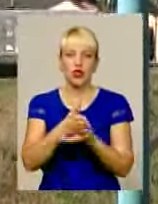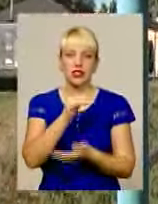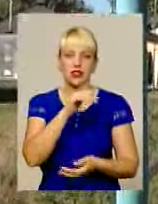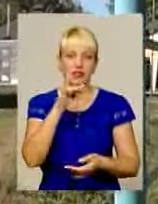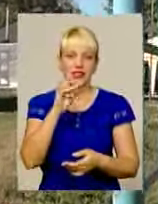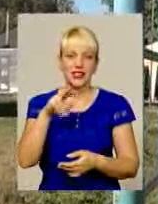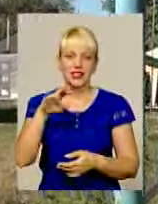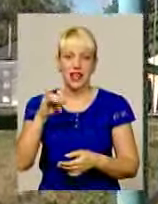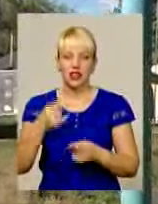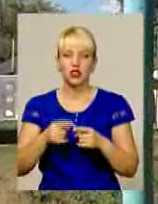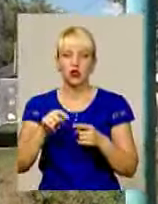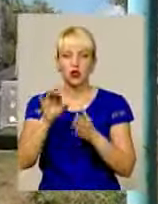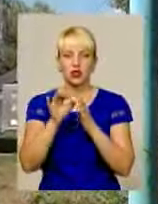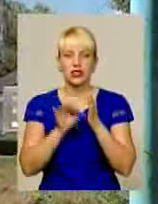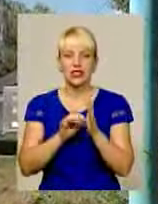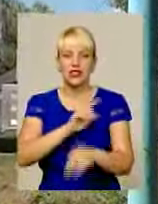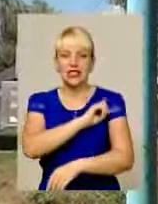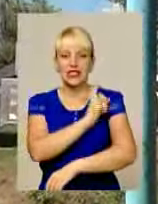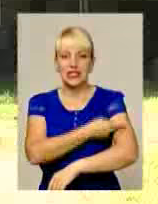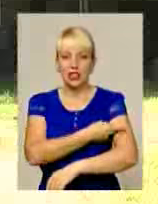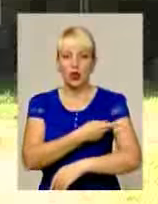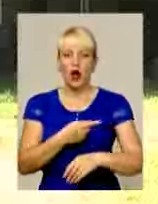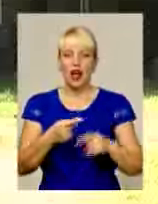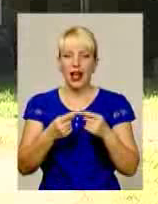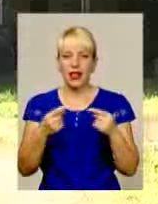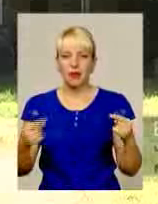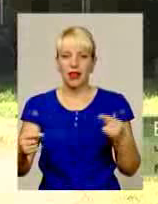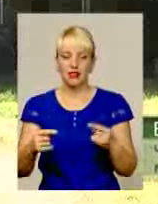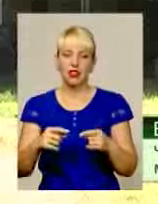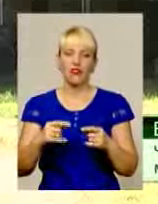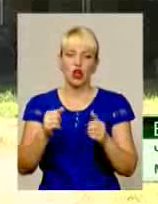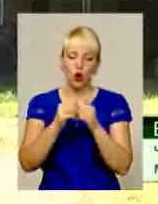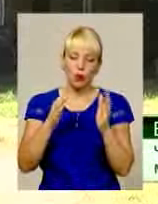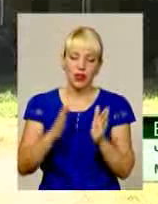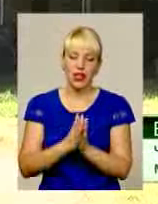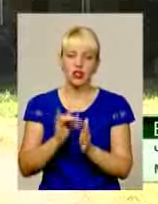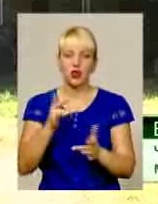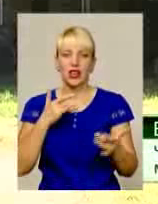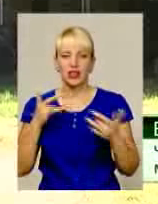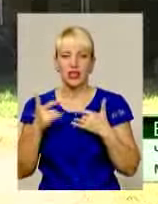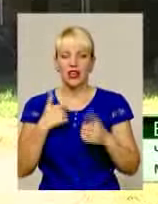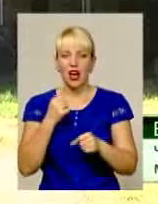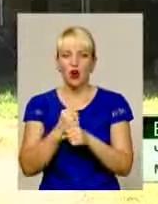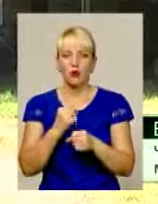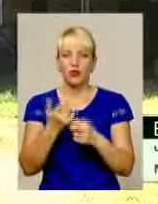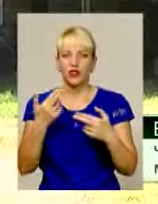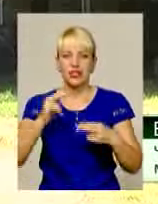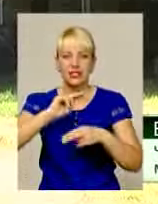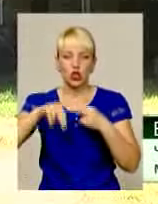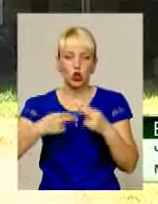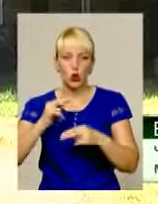оцінювали силу елементів, комбінацію та артистизм. Я робив трюки різні, які вмію, і